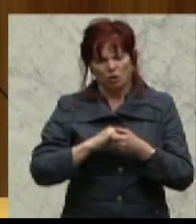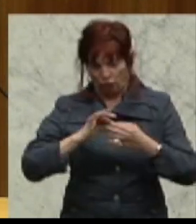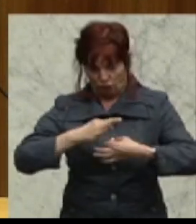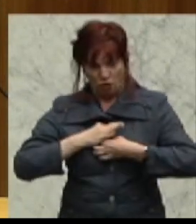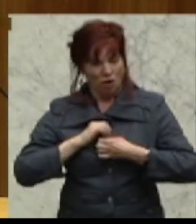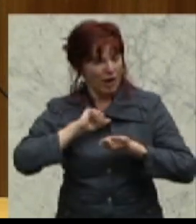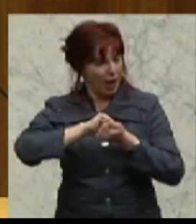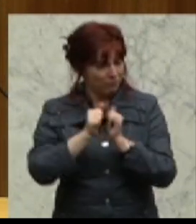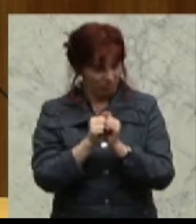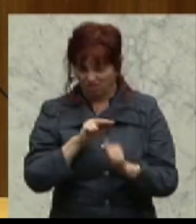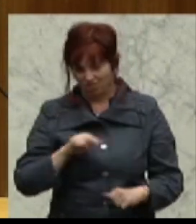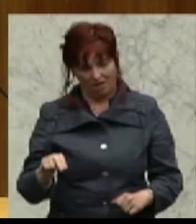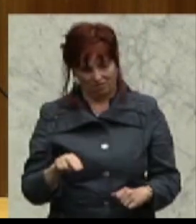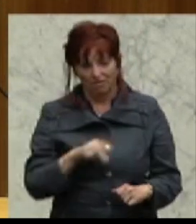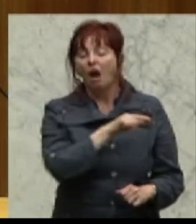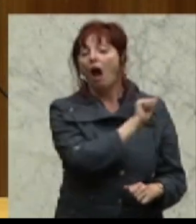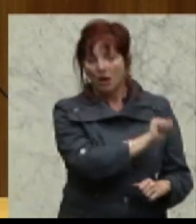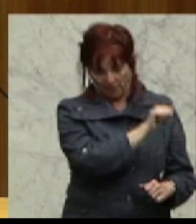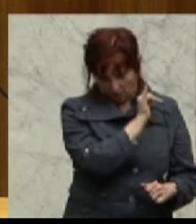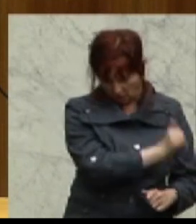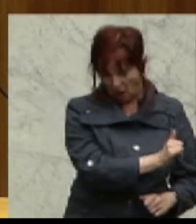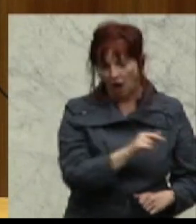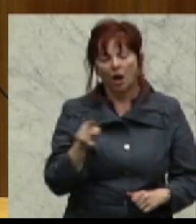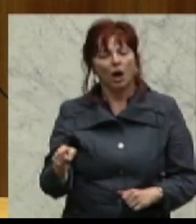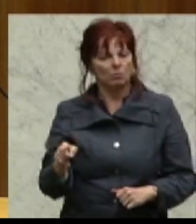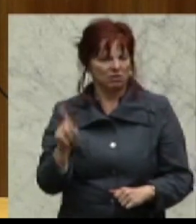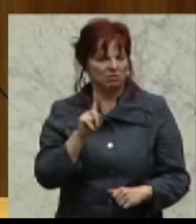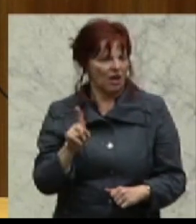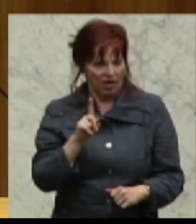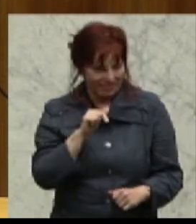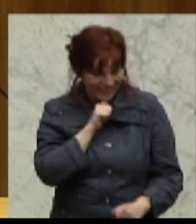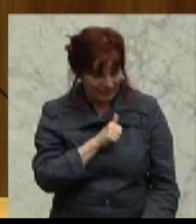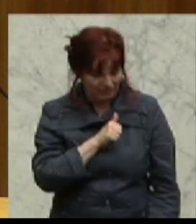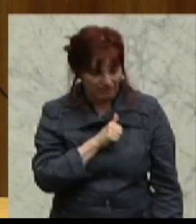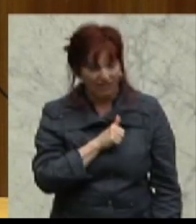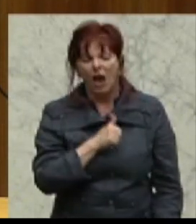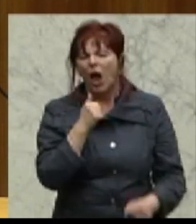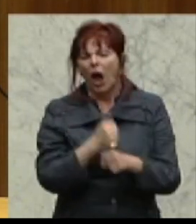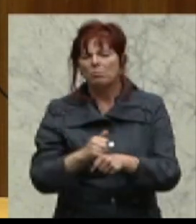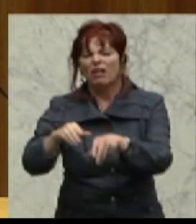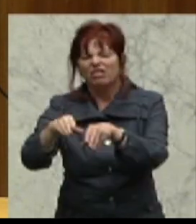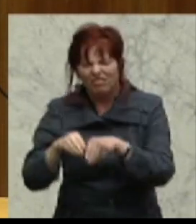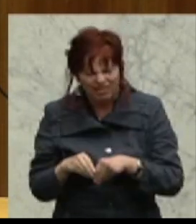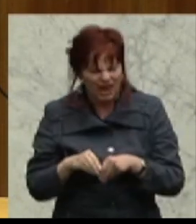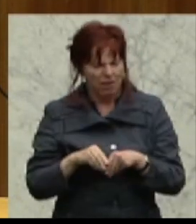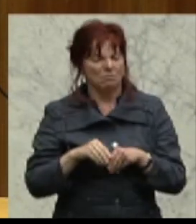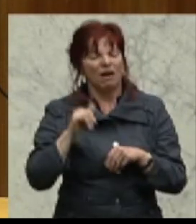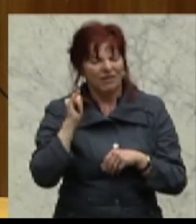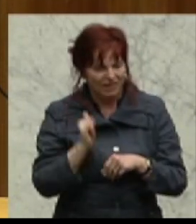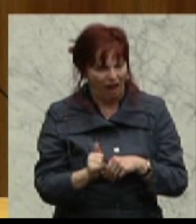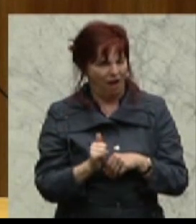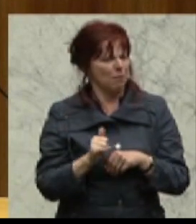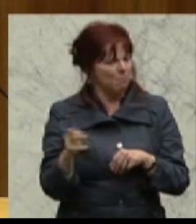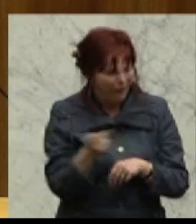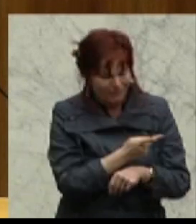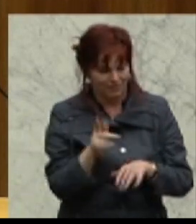ersuchen, Arbeitnehmer sind Arbeitnehmer, ob sie jetzt gewerkschaftlich tatsächlich vertreten sein dürfen, nämlich das ist ja